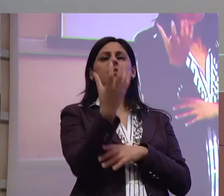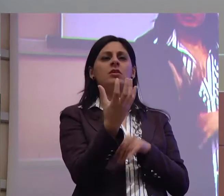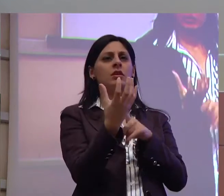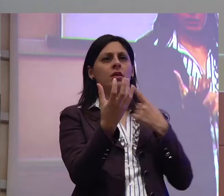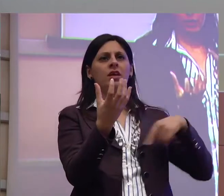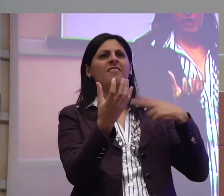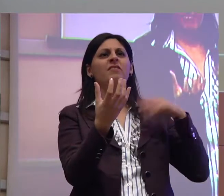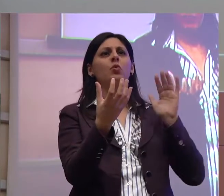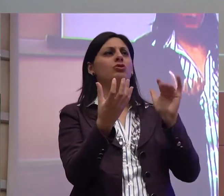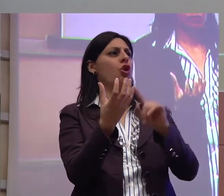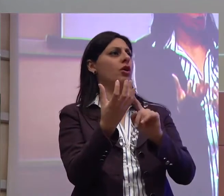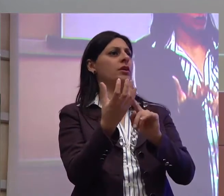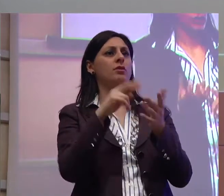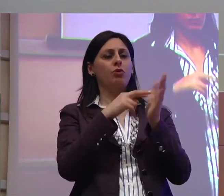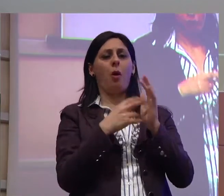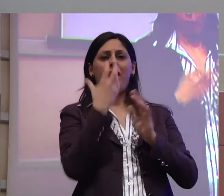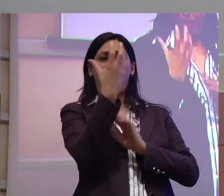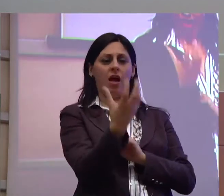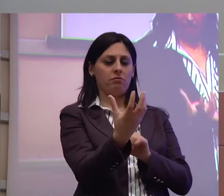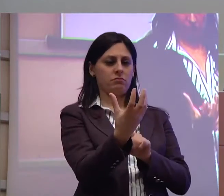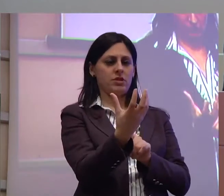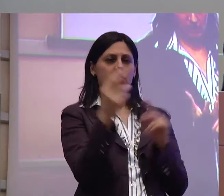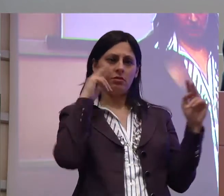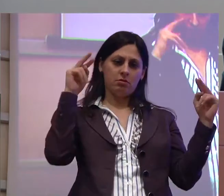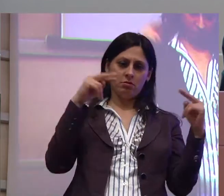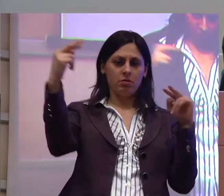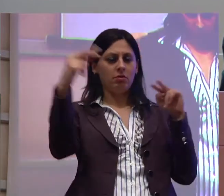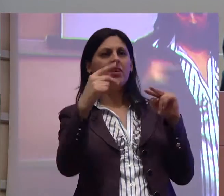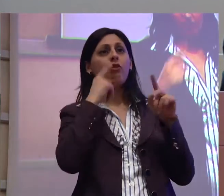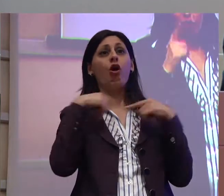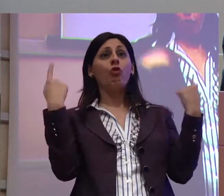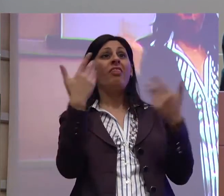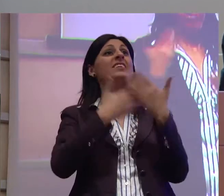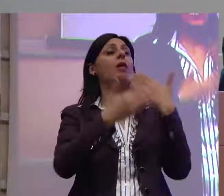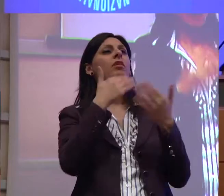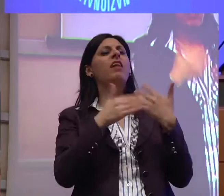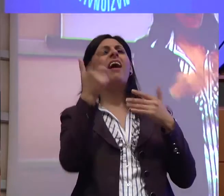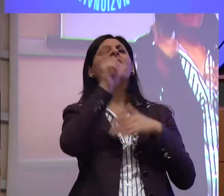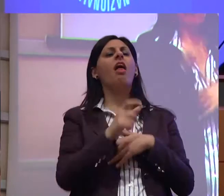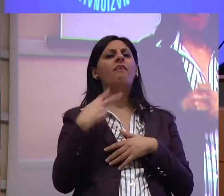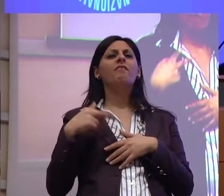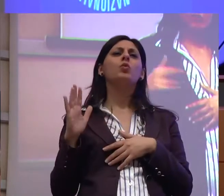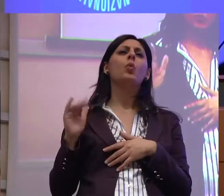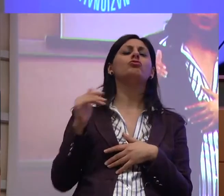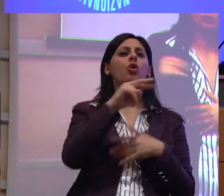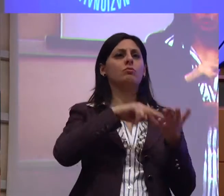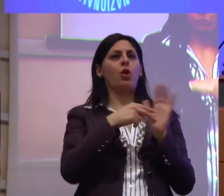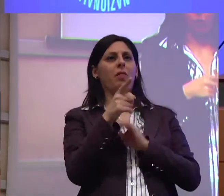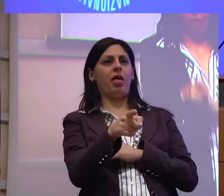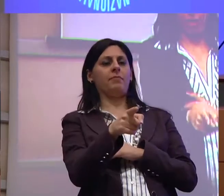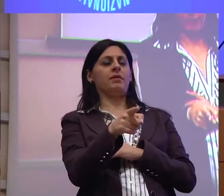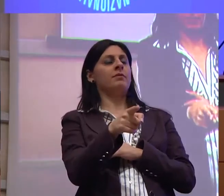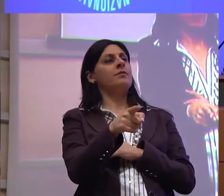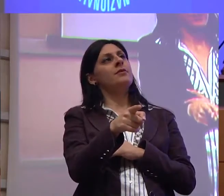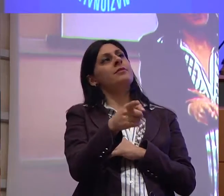problemi che vivono le persone, in particolare con disabilità, nel nostro Paese. Gli interventi che mi hanno preceduto hanno